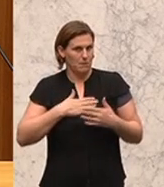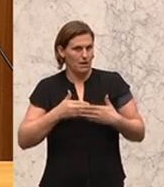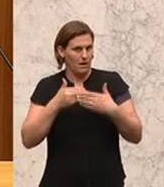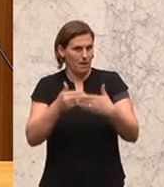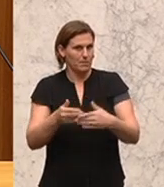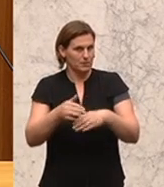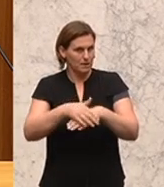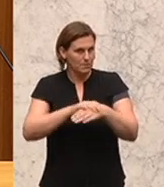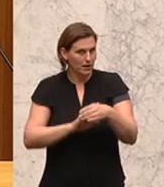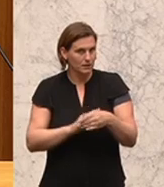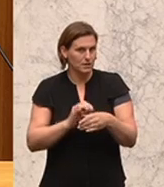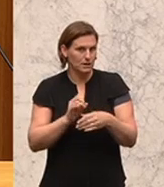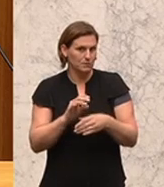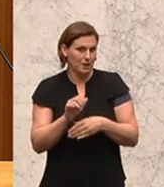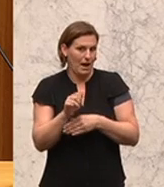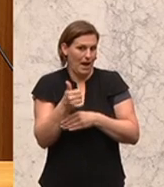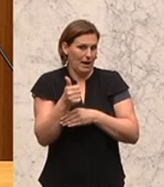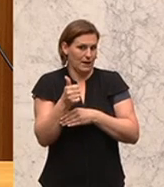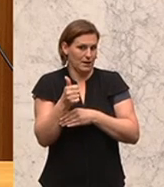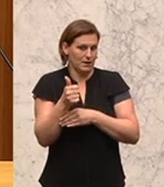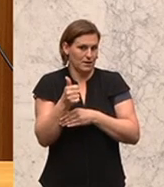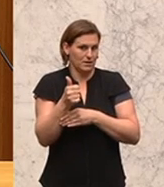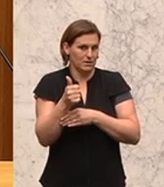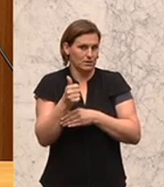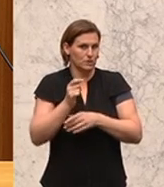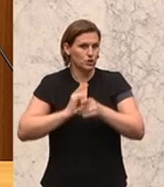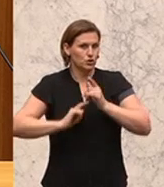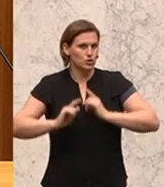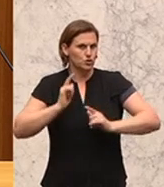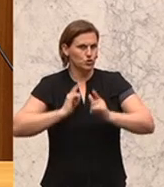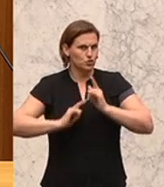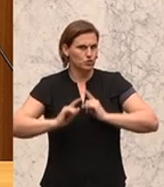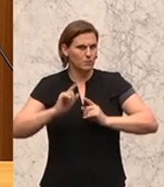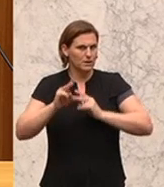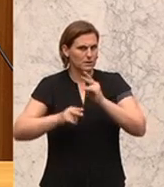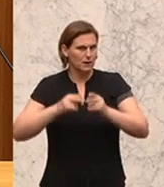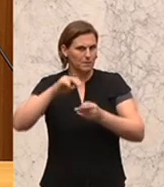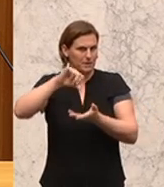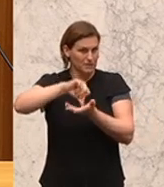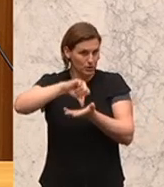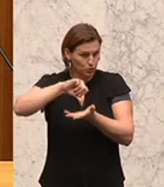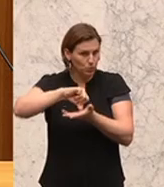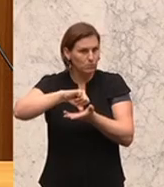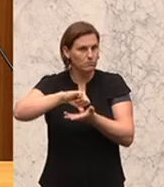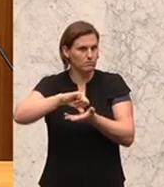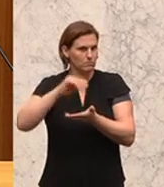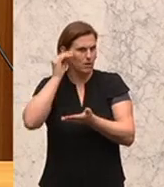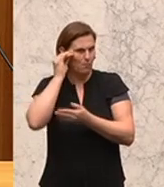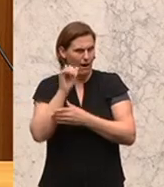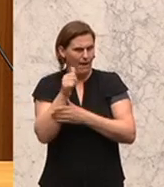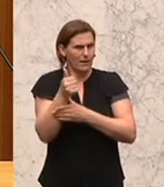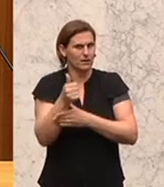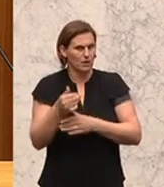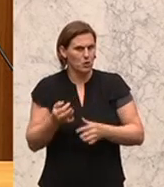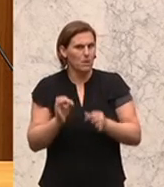Heimatgemeinde gibt es eine niedergelassene Schmerztherapiezentrum, die, glaube ich, sehr